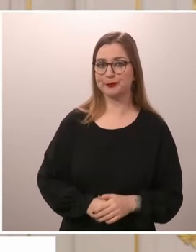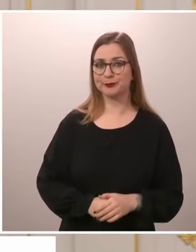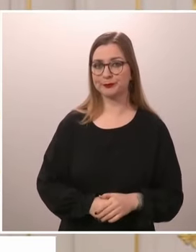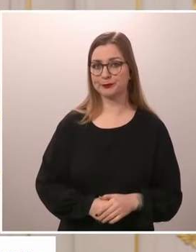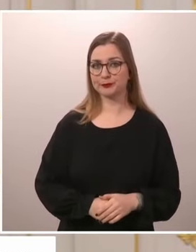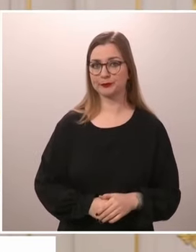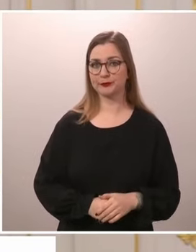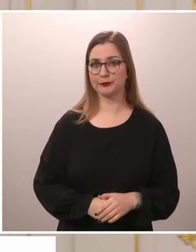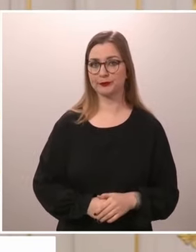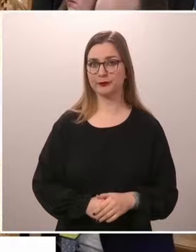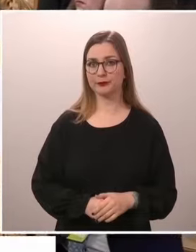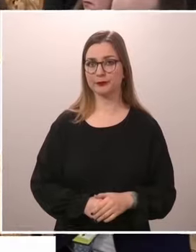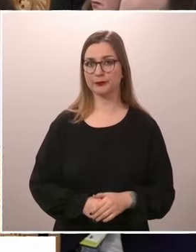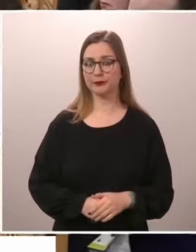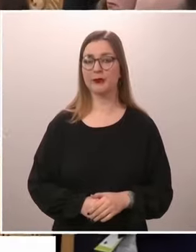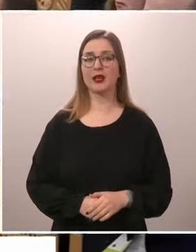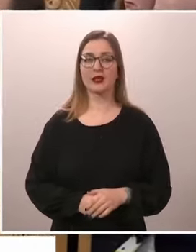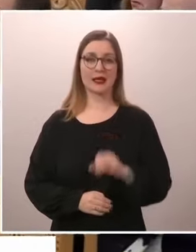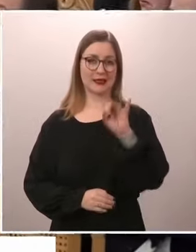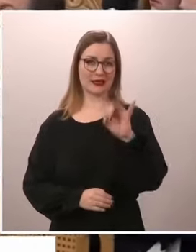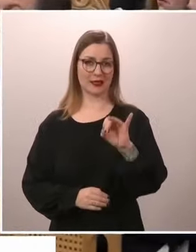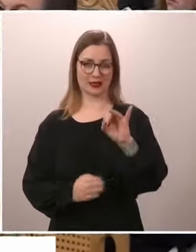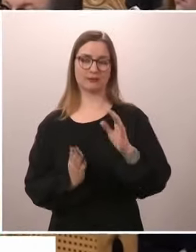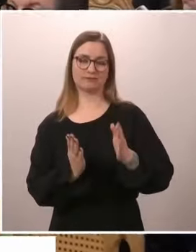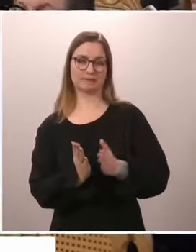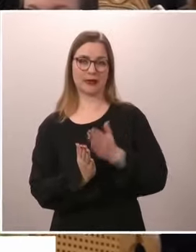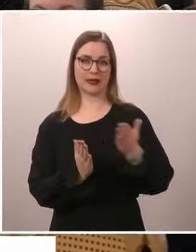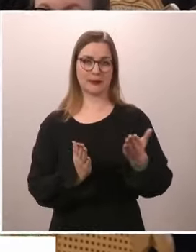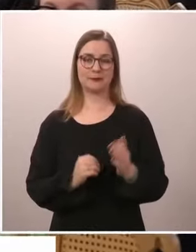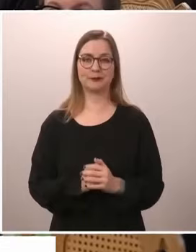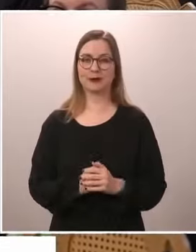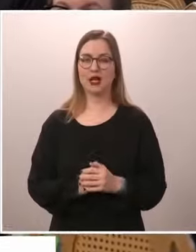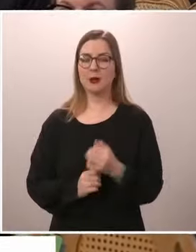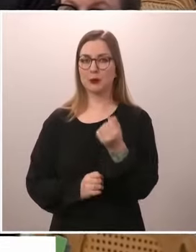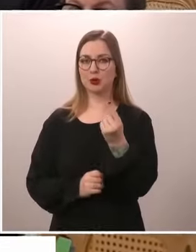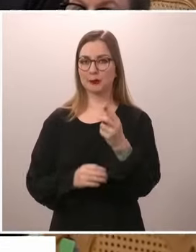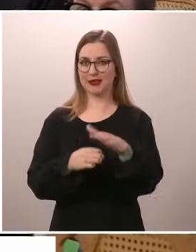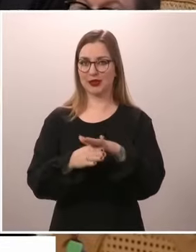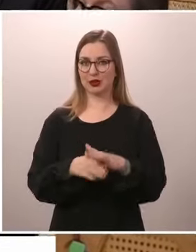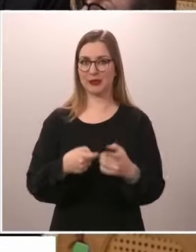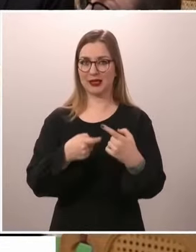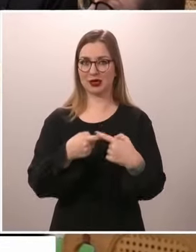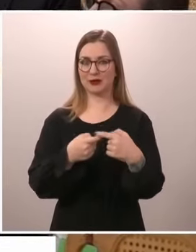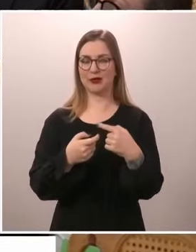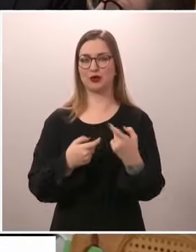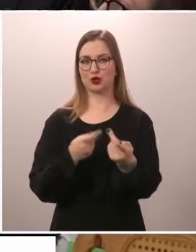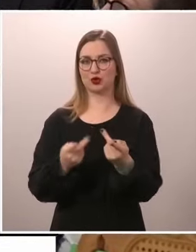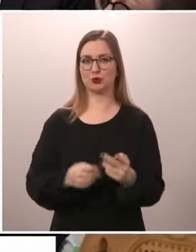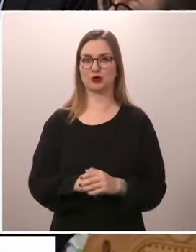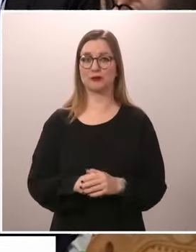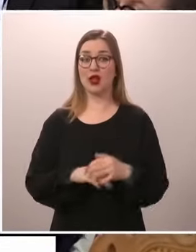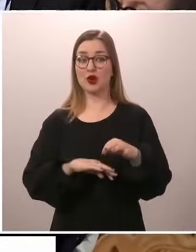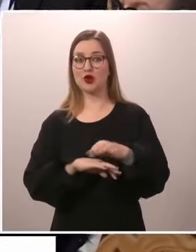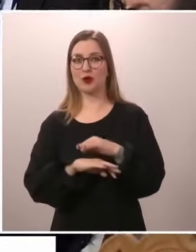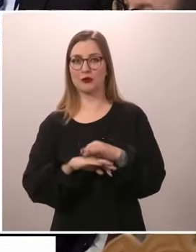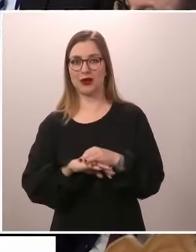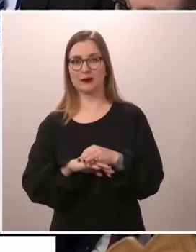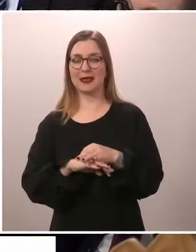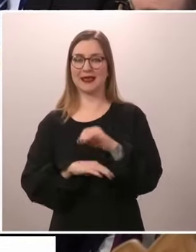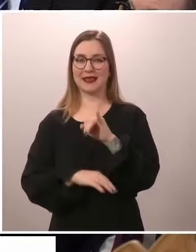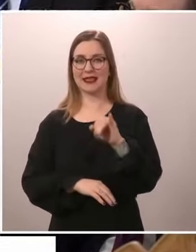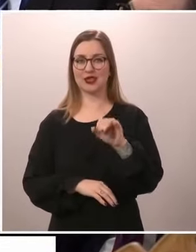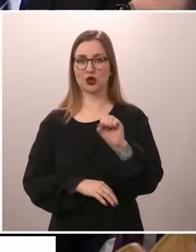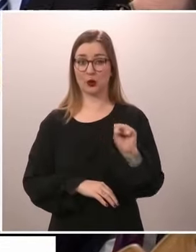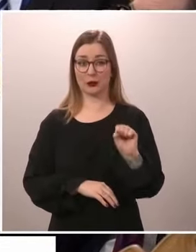Leena Ylimutka-Seiskasta. Muutama käytännön kysymys. Joko Rouva Inestubin työtilanteeseen on tullut